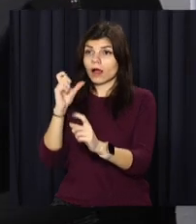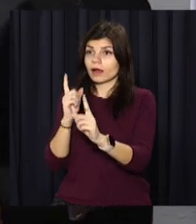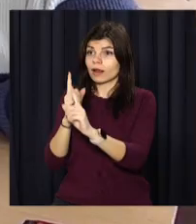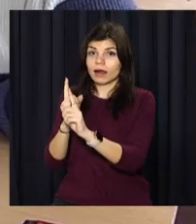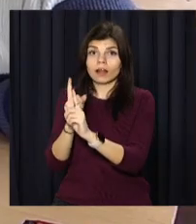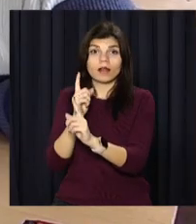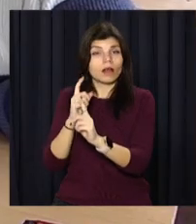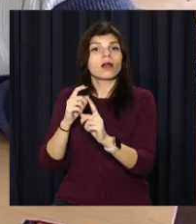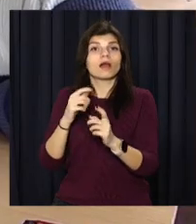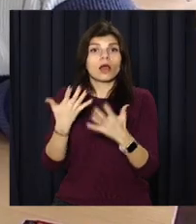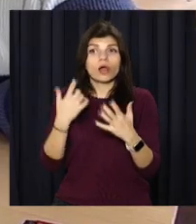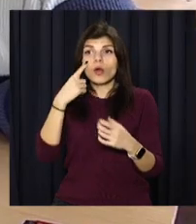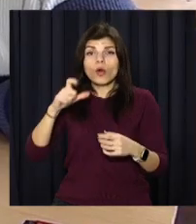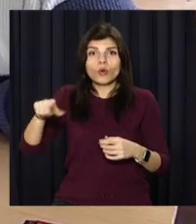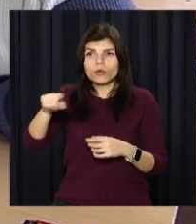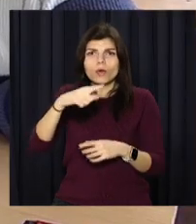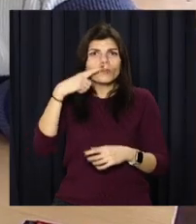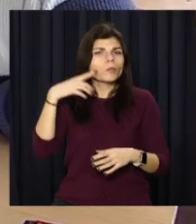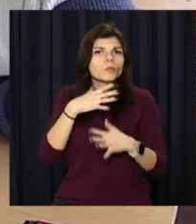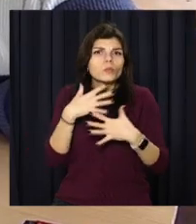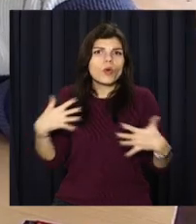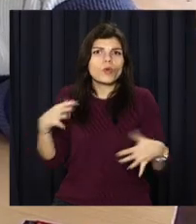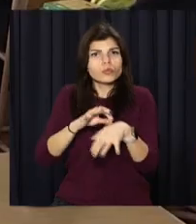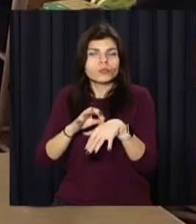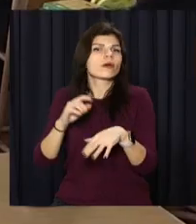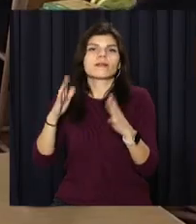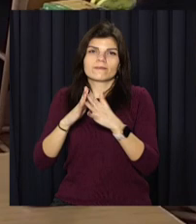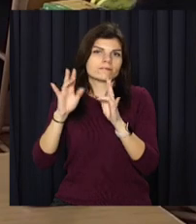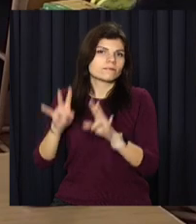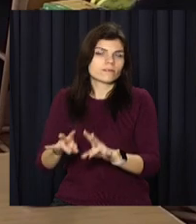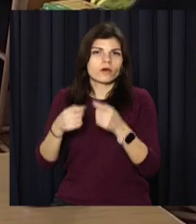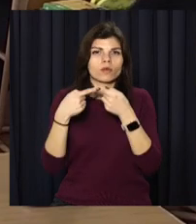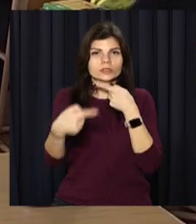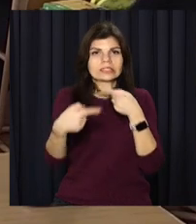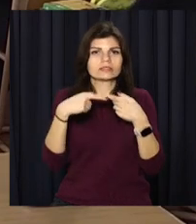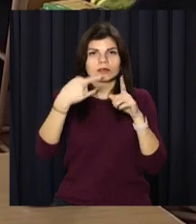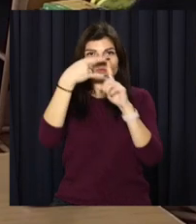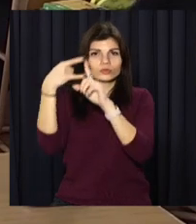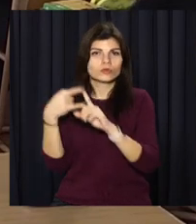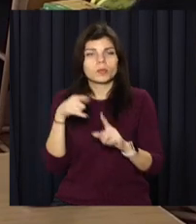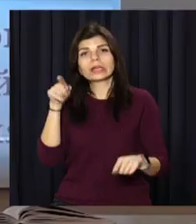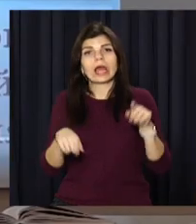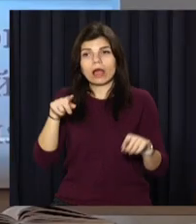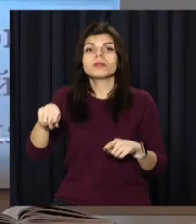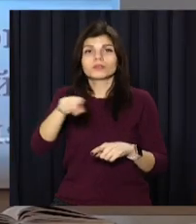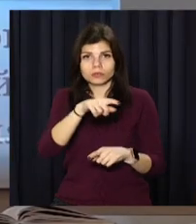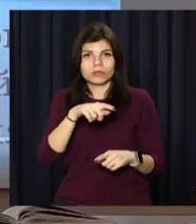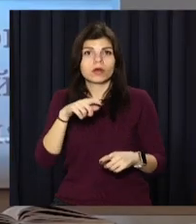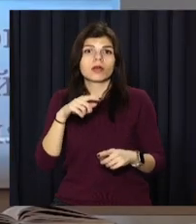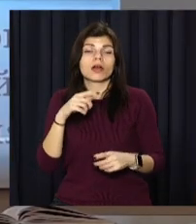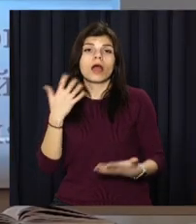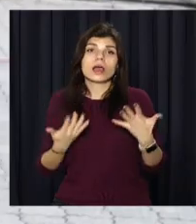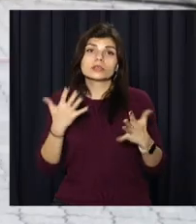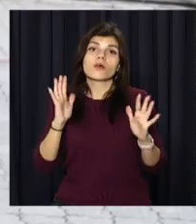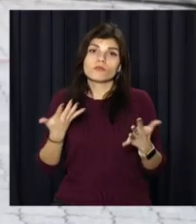більше 50% учнів та персоналу. Крім того, офлайн-навчання в окремих класах та закладах призупинять у